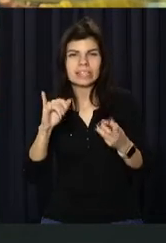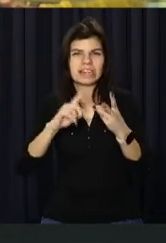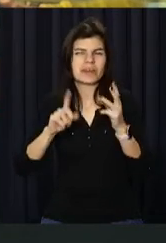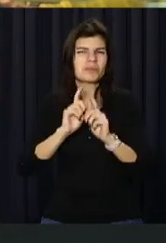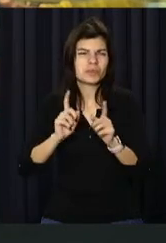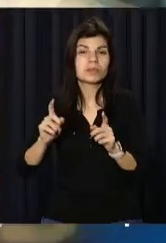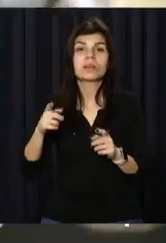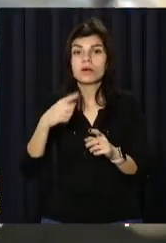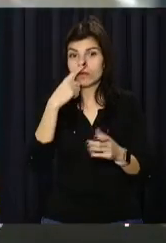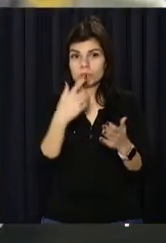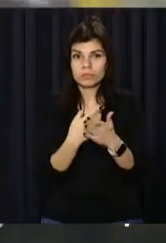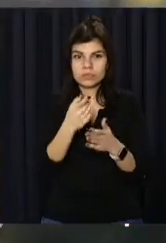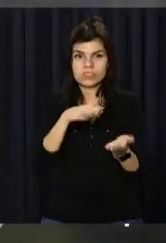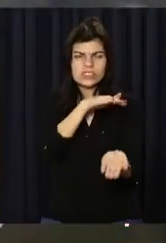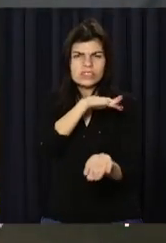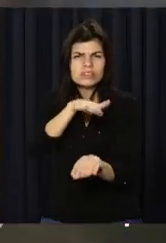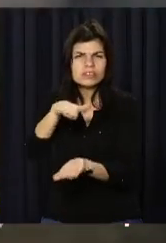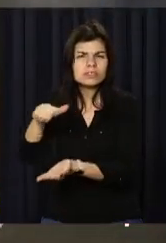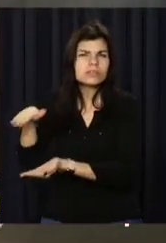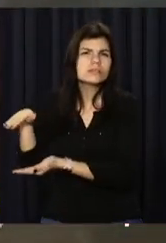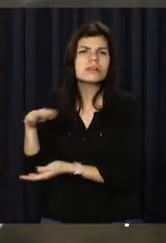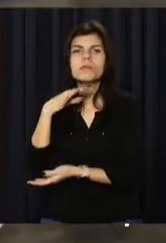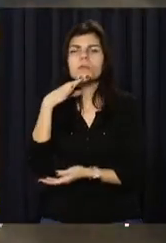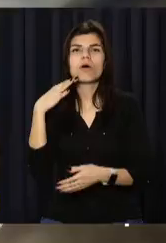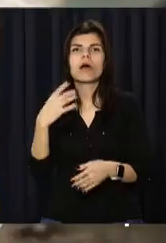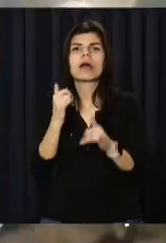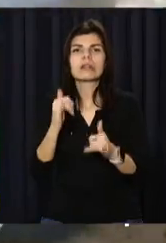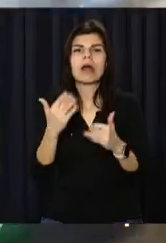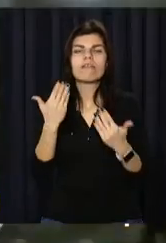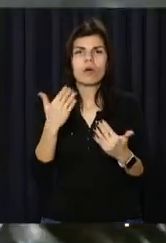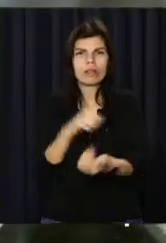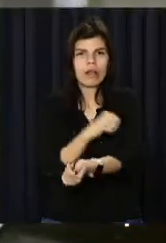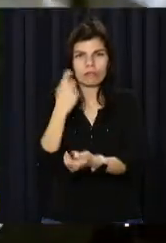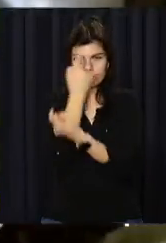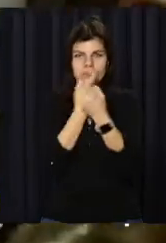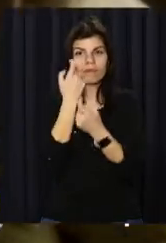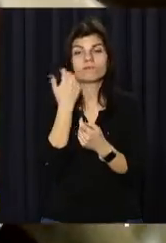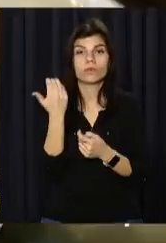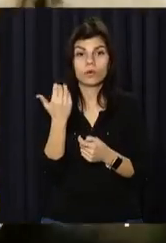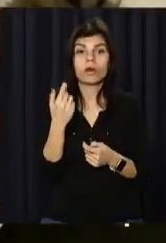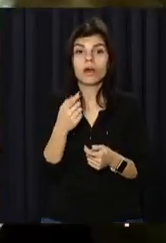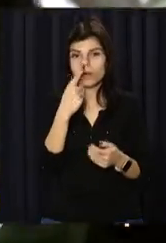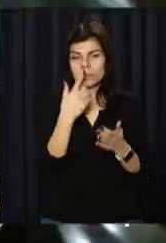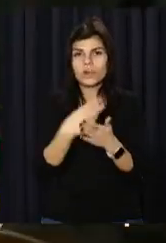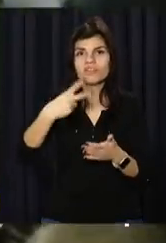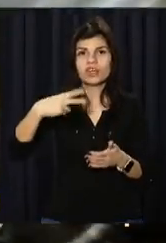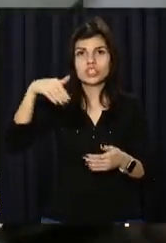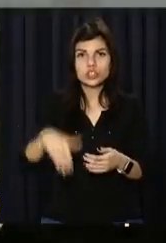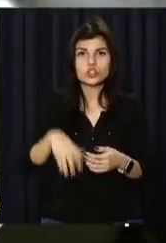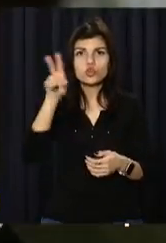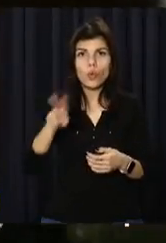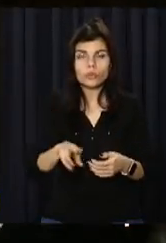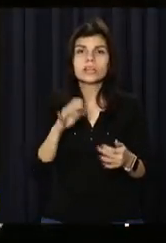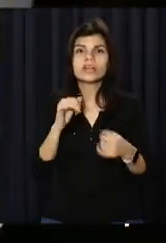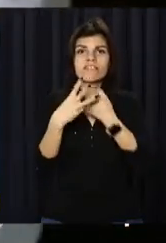вилучили більш ніж 400 каністер з речовиною для вироблення психотропів. Вдома в наркодільців знайшли понад 20 тисяч доларів